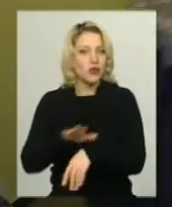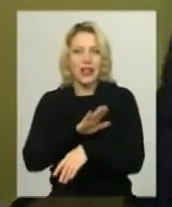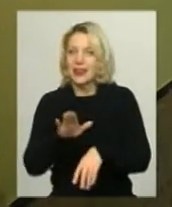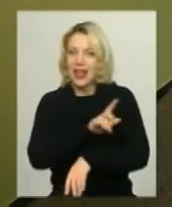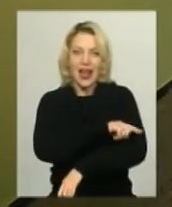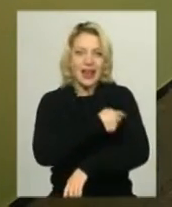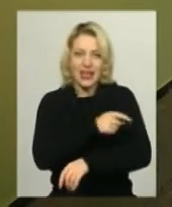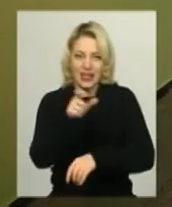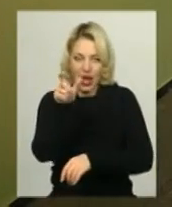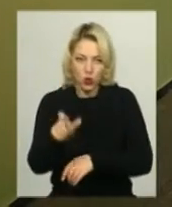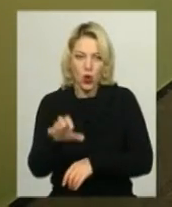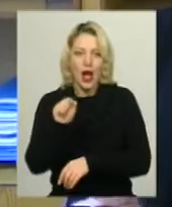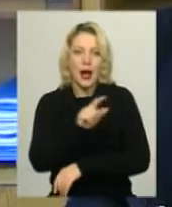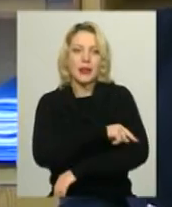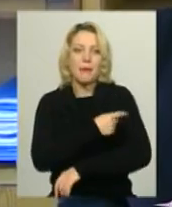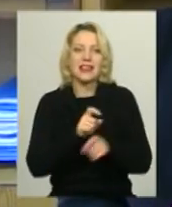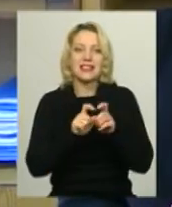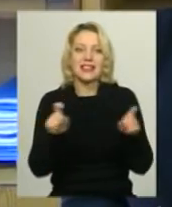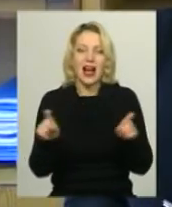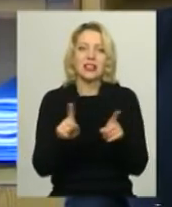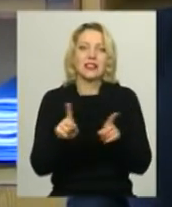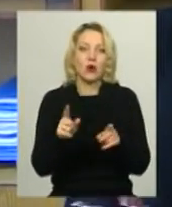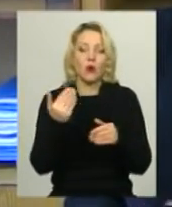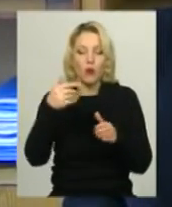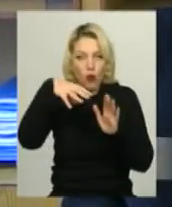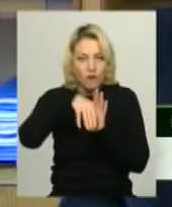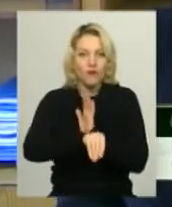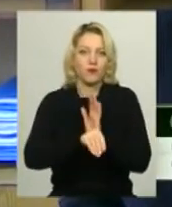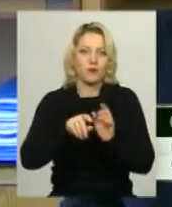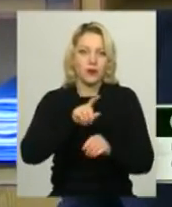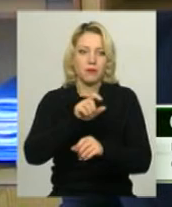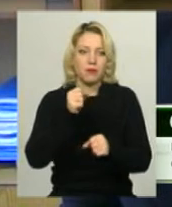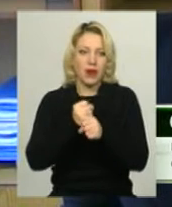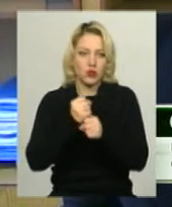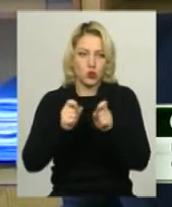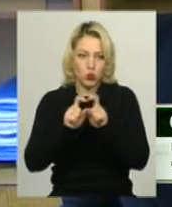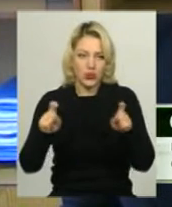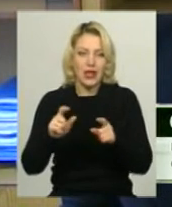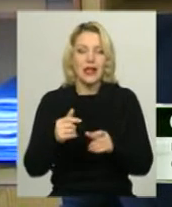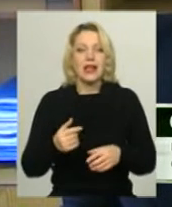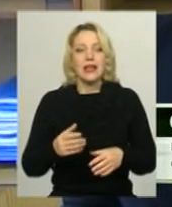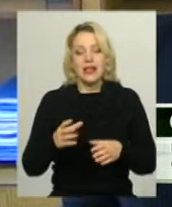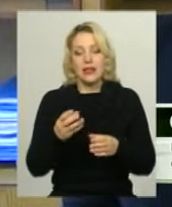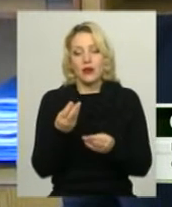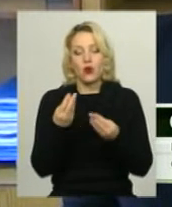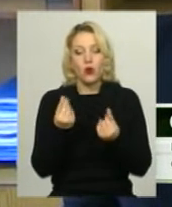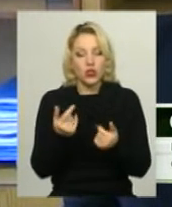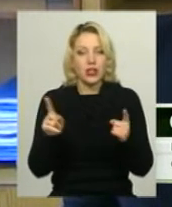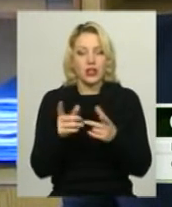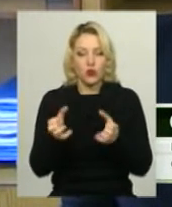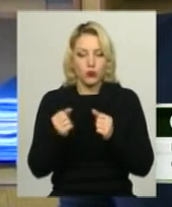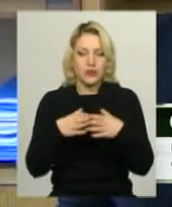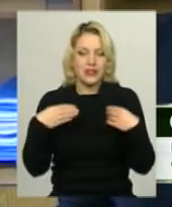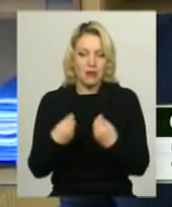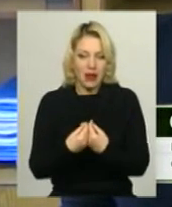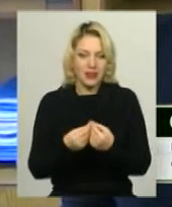на медзаклад, в якому він працює. У нас фінансування пішло так звані гроші ходять за пацієнтами і зараз ті кошти, які отримують сімейні лікарі